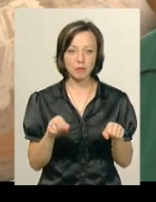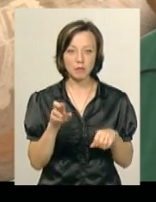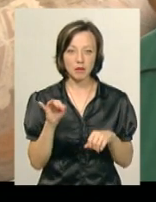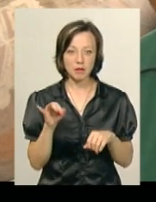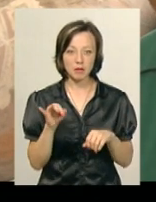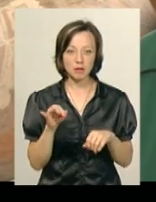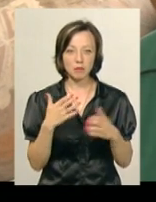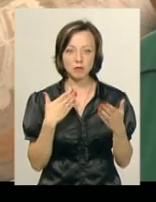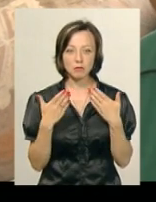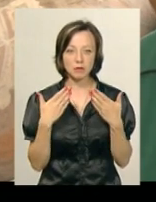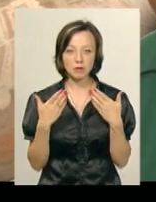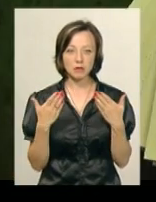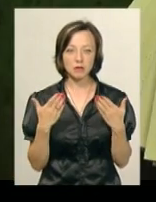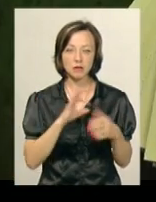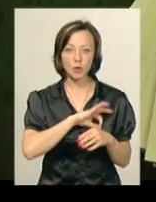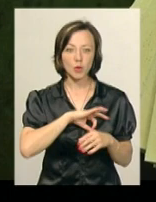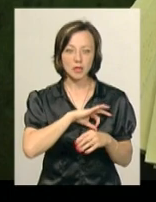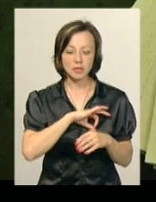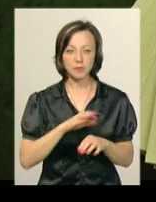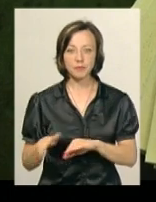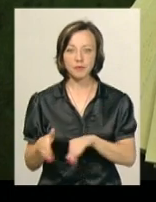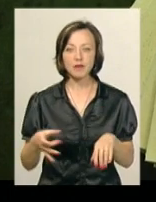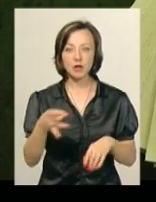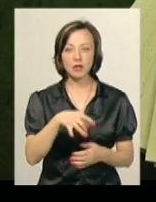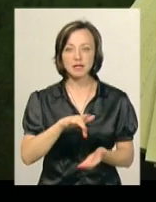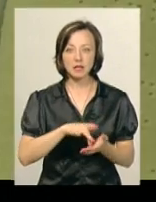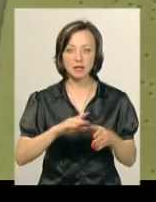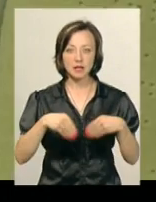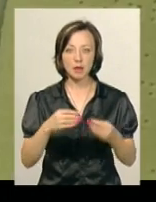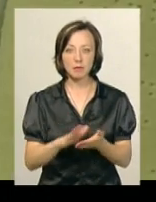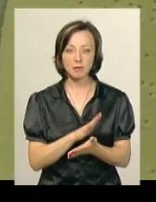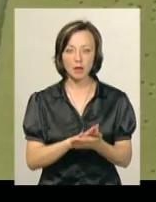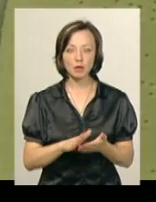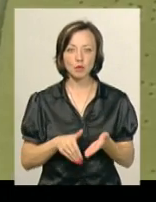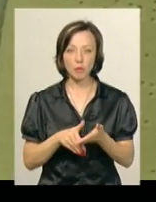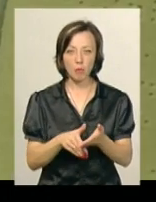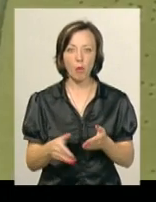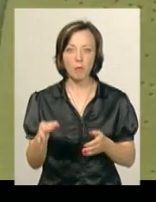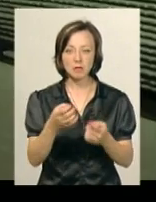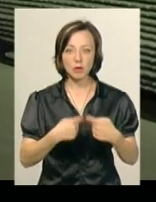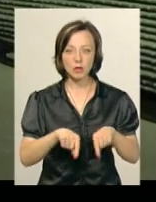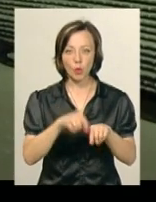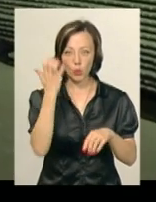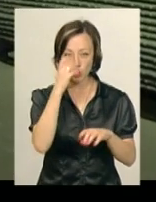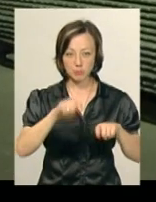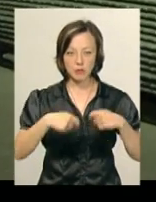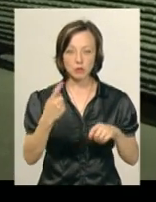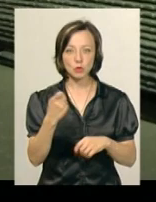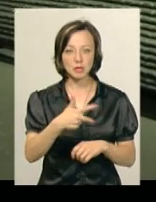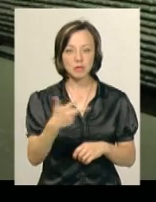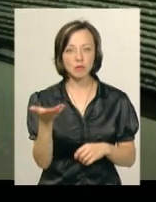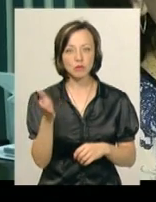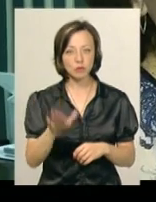поспілкувався якийсь юрист. Оргіональний центр знадання безоплатної правової допомоги обласна організація УТОС передала 135